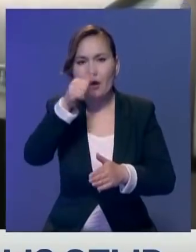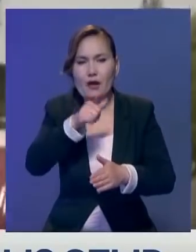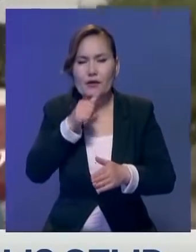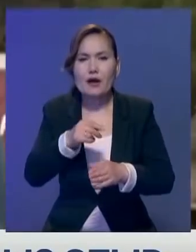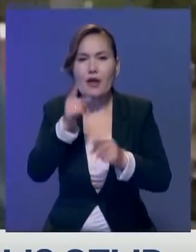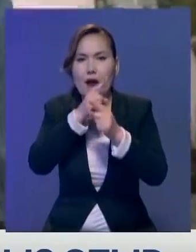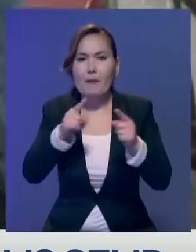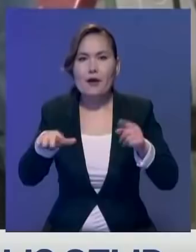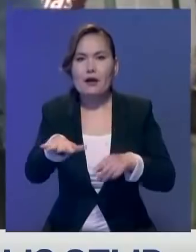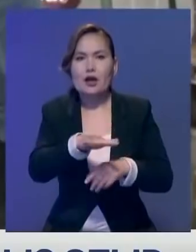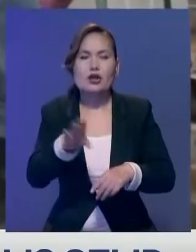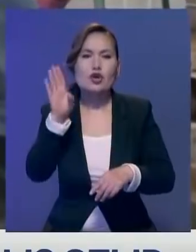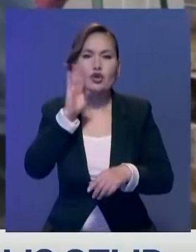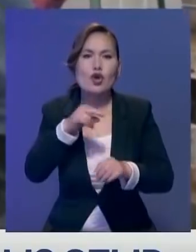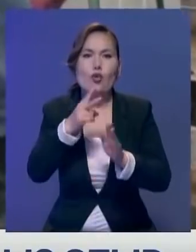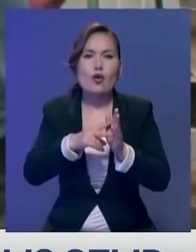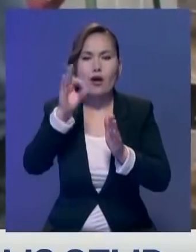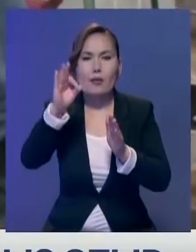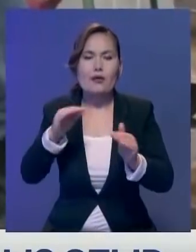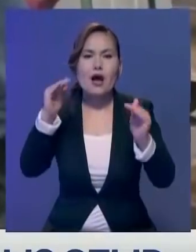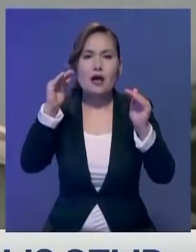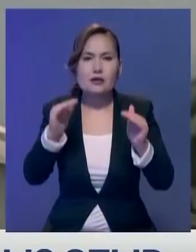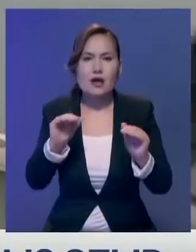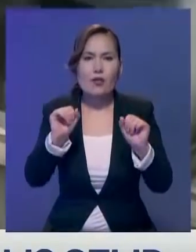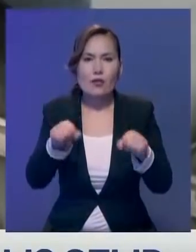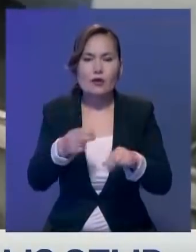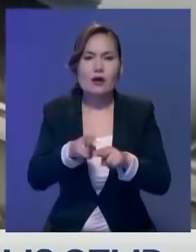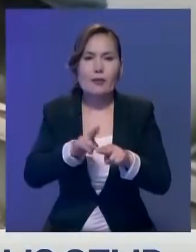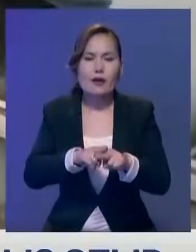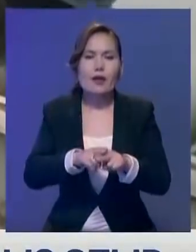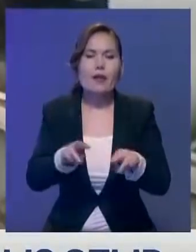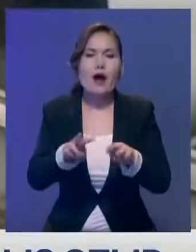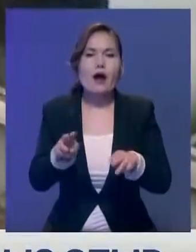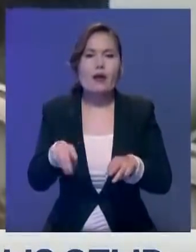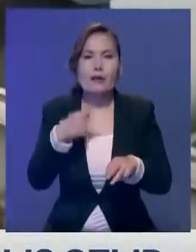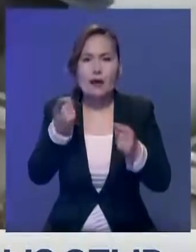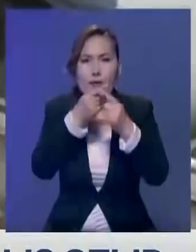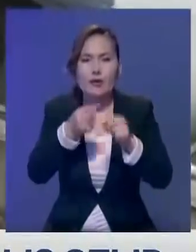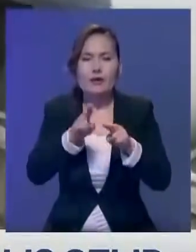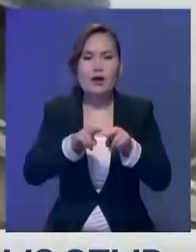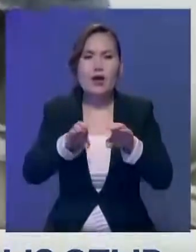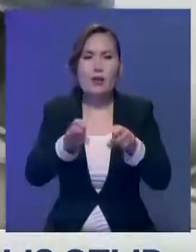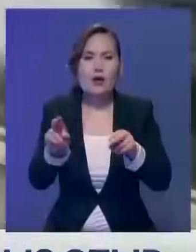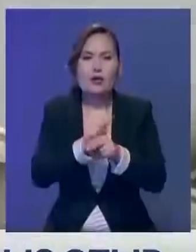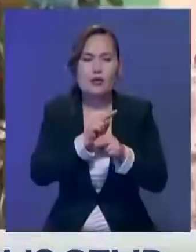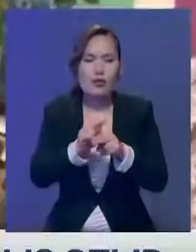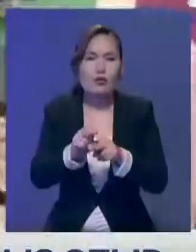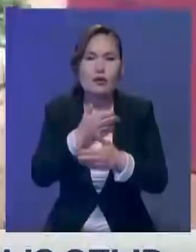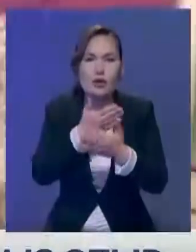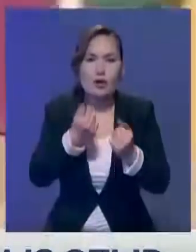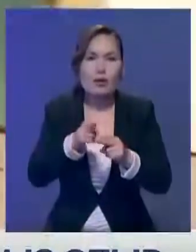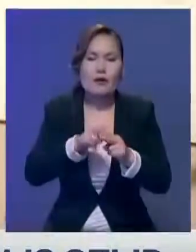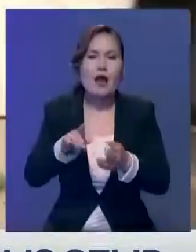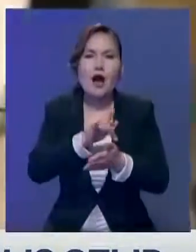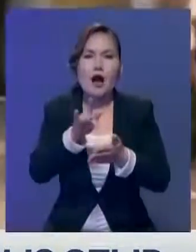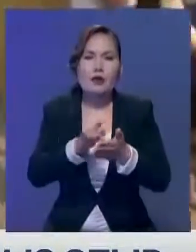Мехикадағы су 17%-ке дейін қысқаруы мүмкін. Осыған орай, мамандар беліктің құбырларды жөндемейінше, не болмаса